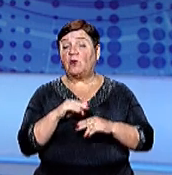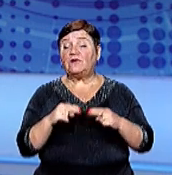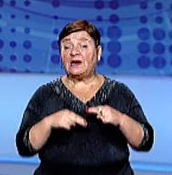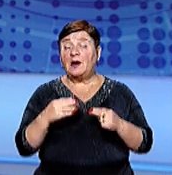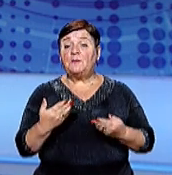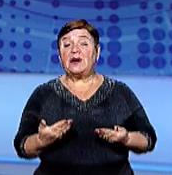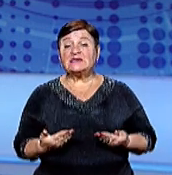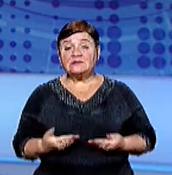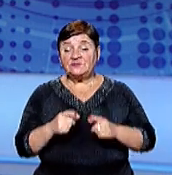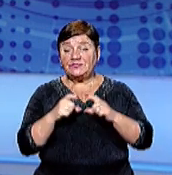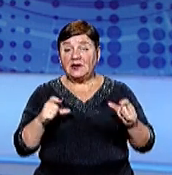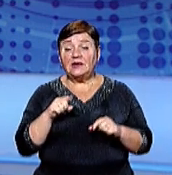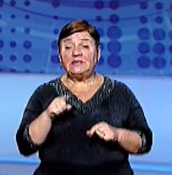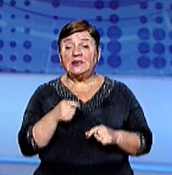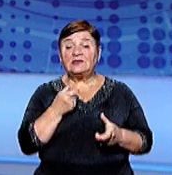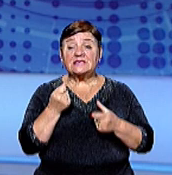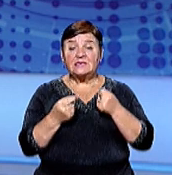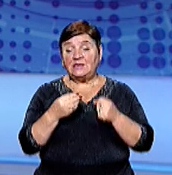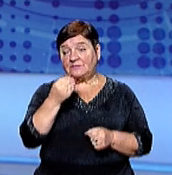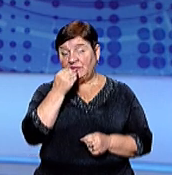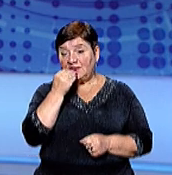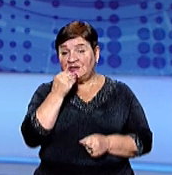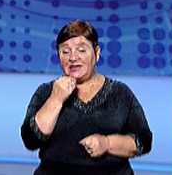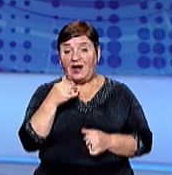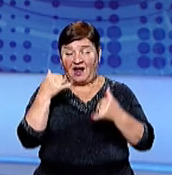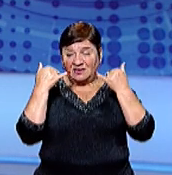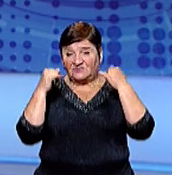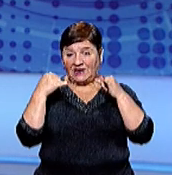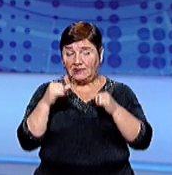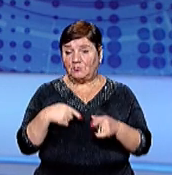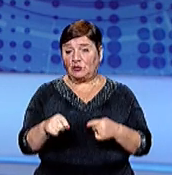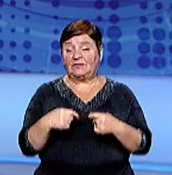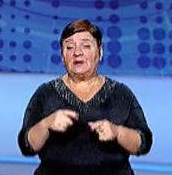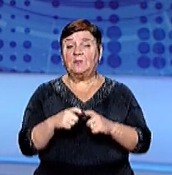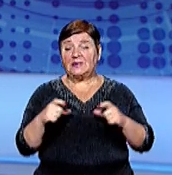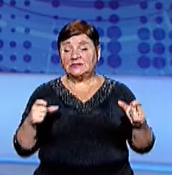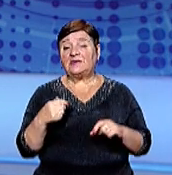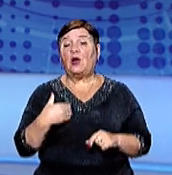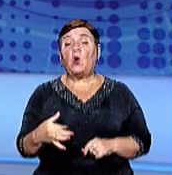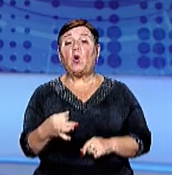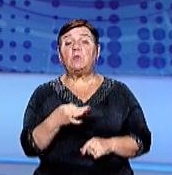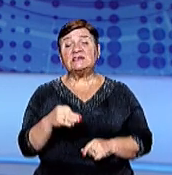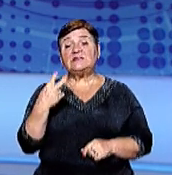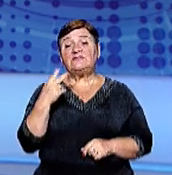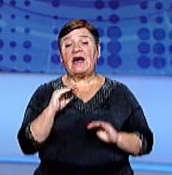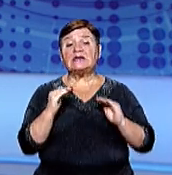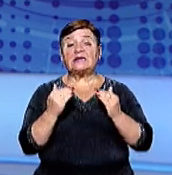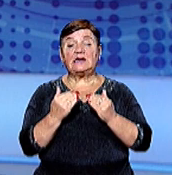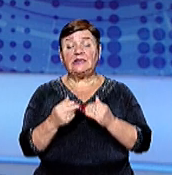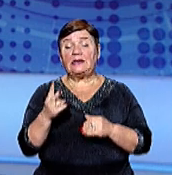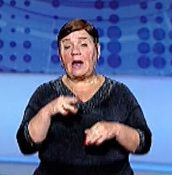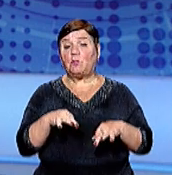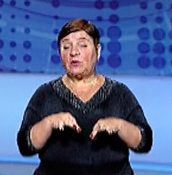також ті, які продають насіння та їжу для тварин З чотирьох перевалів на території нашої області два закриють для